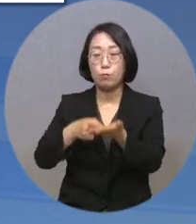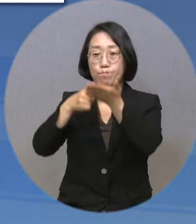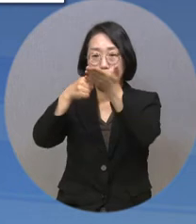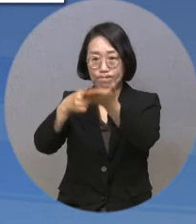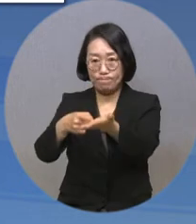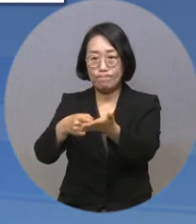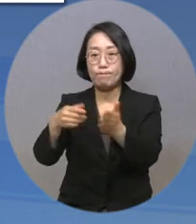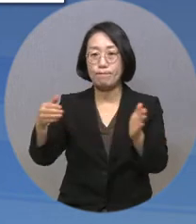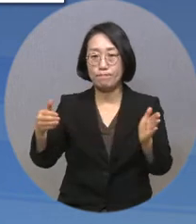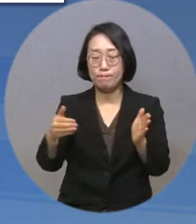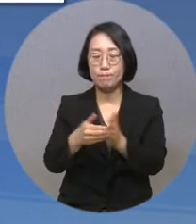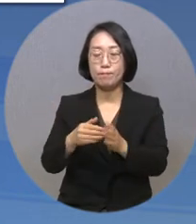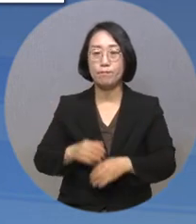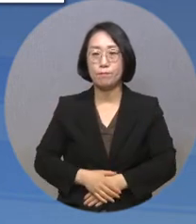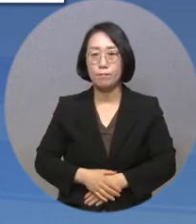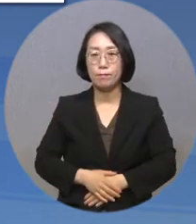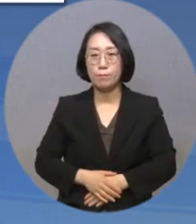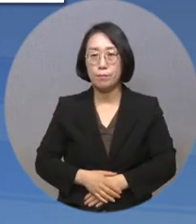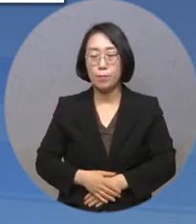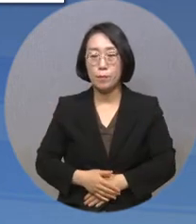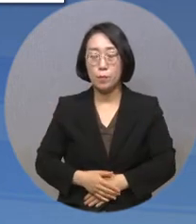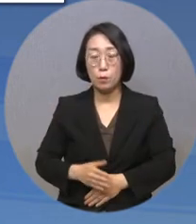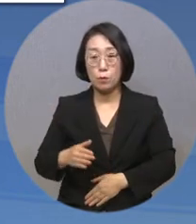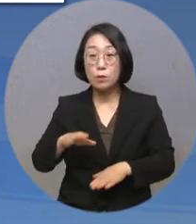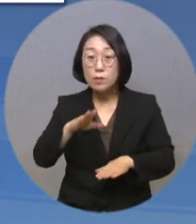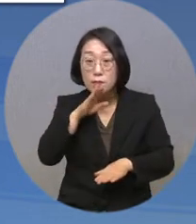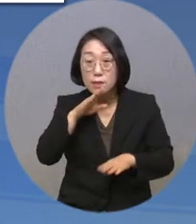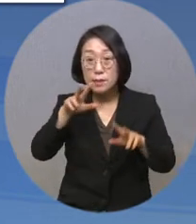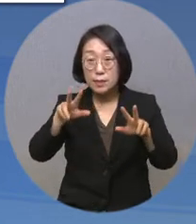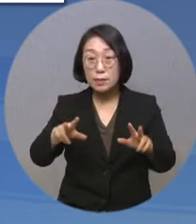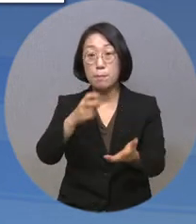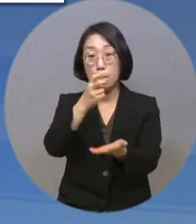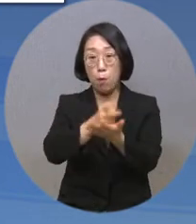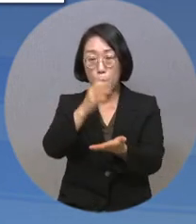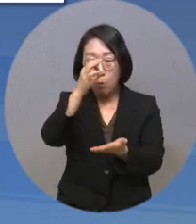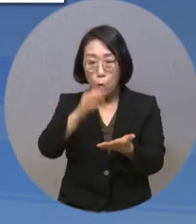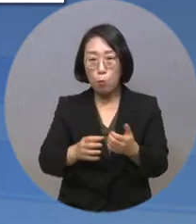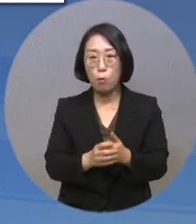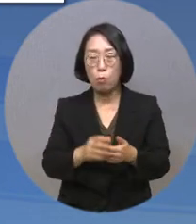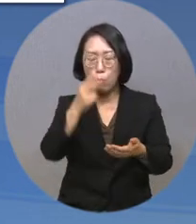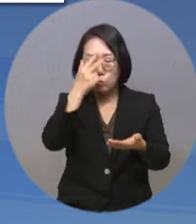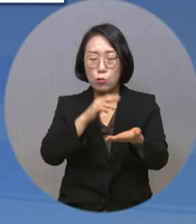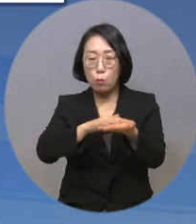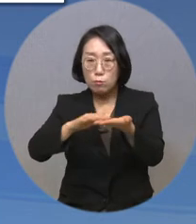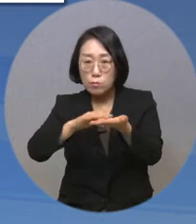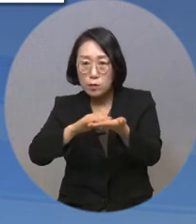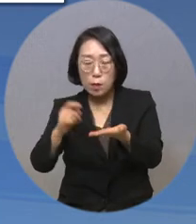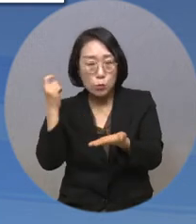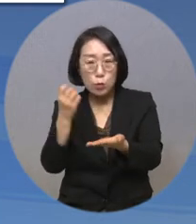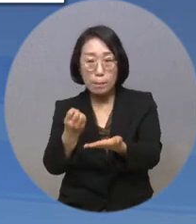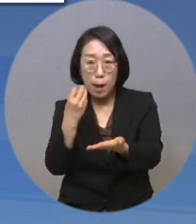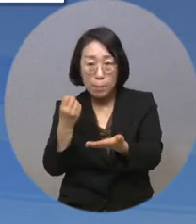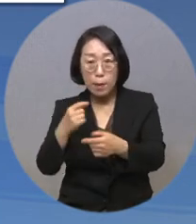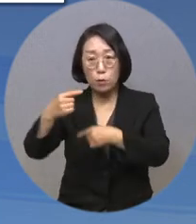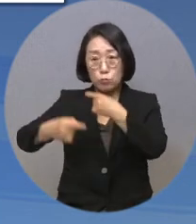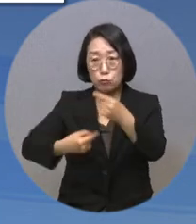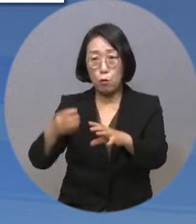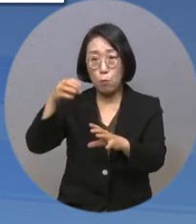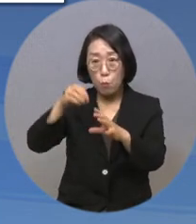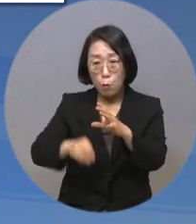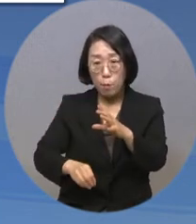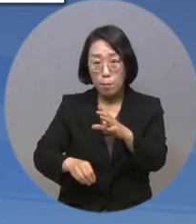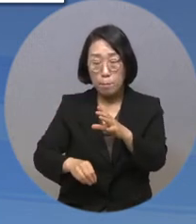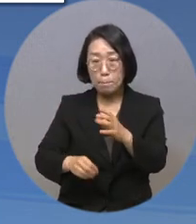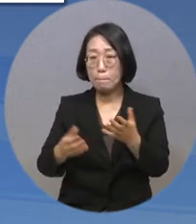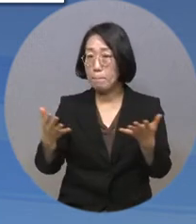밝혔습니다. 현행 의료기기법에는 의료기기 안전정보의 점자와 음성코드, 수어 영상 제공과 관련한